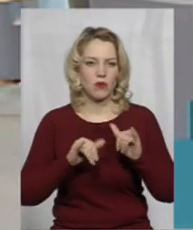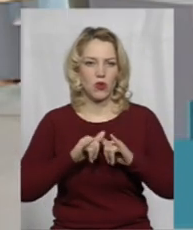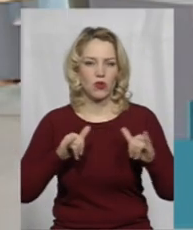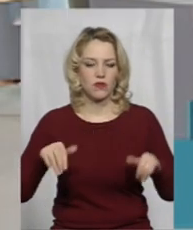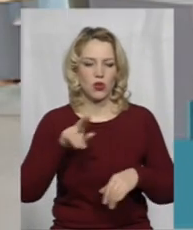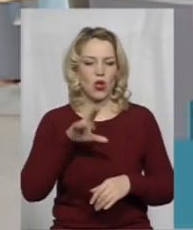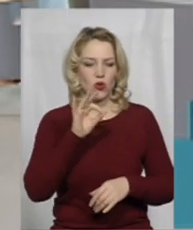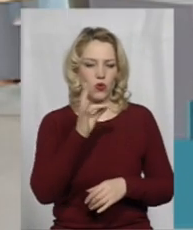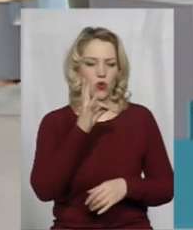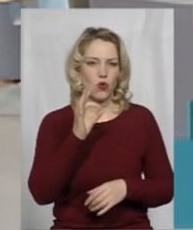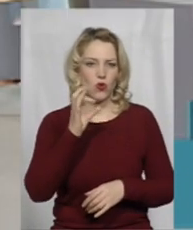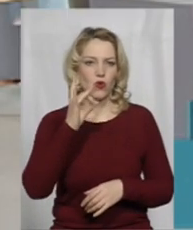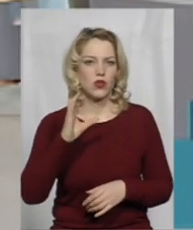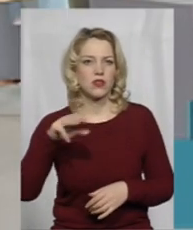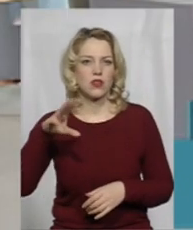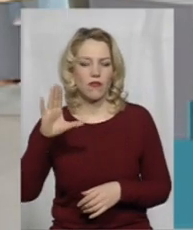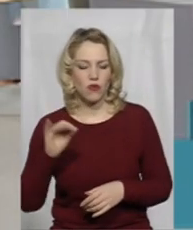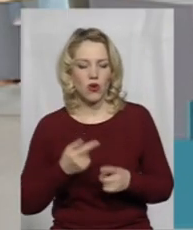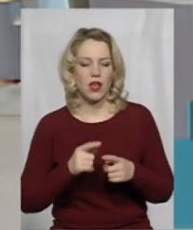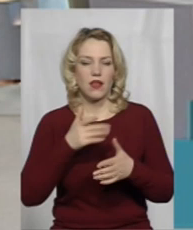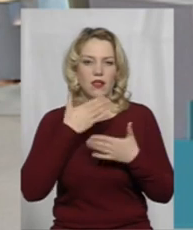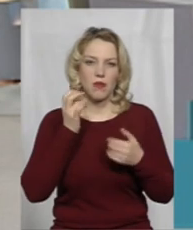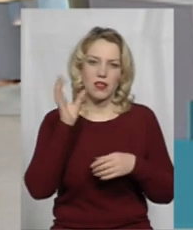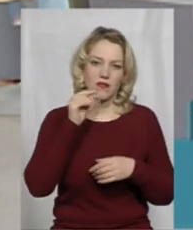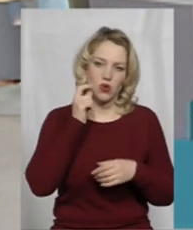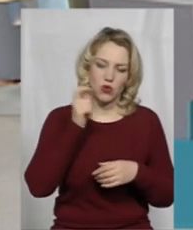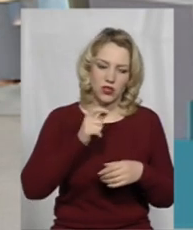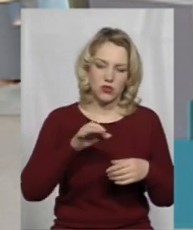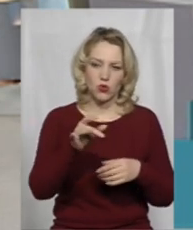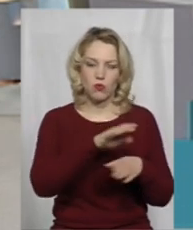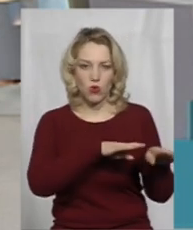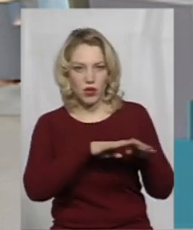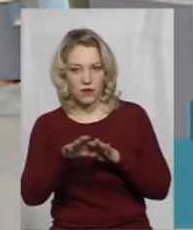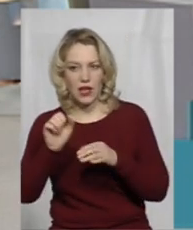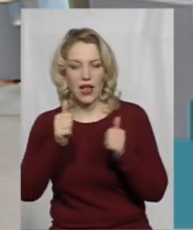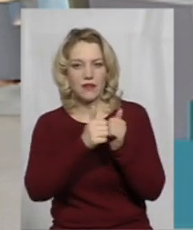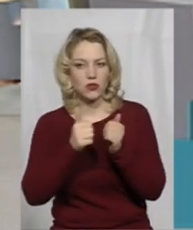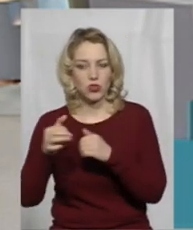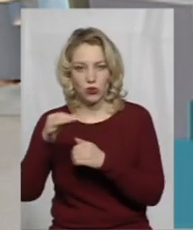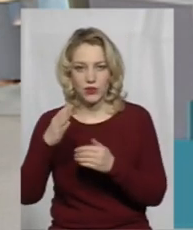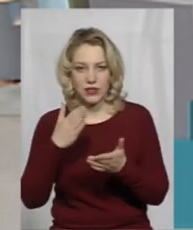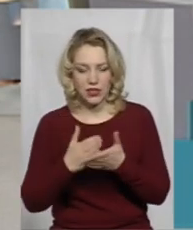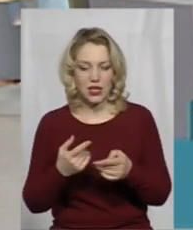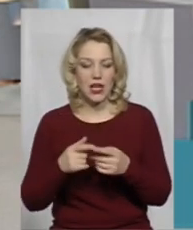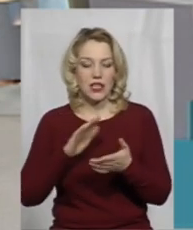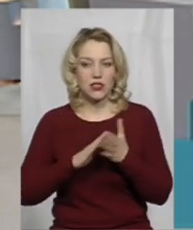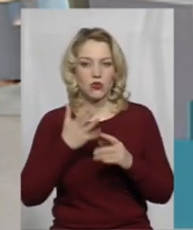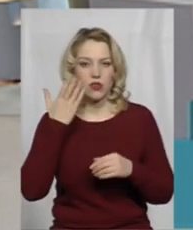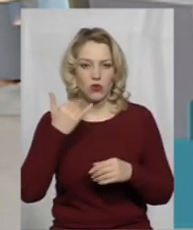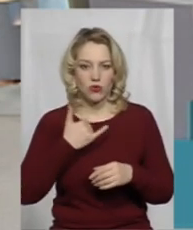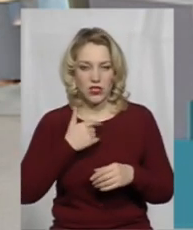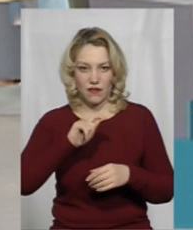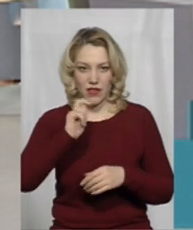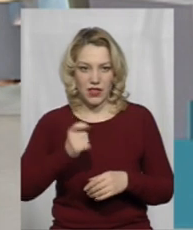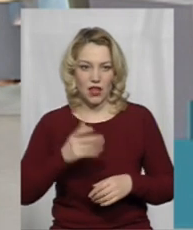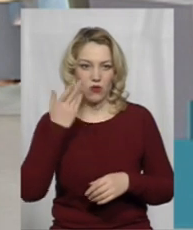донорства. Я розумію, що її немає на всеукраїнському рівні, але в сусідніх областях вона є. В ситуації, коли в нас іде війна,